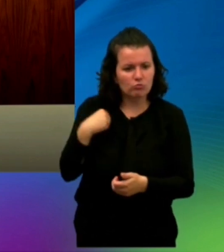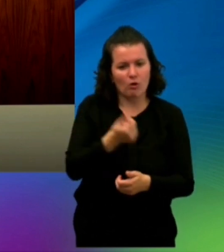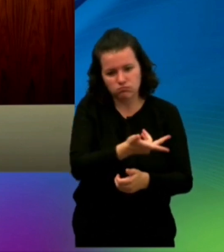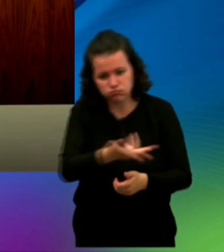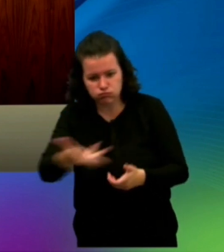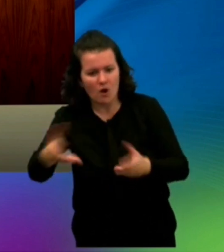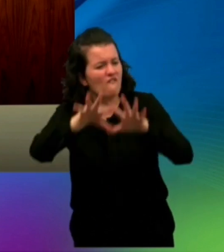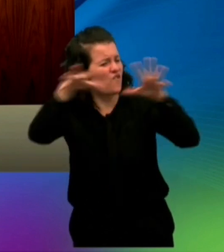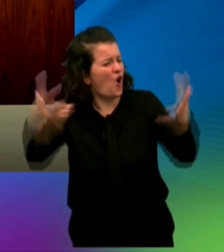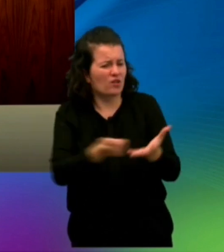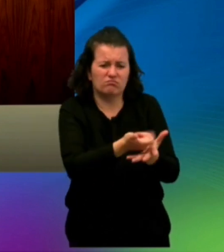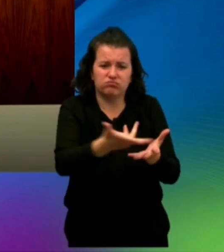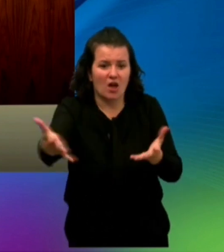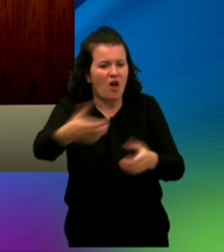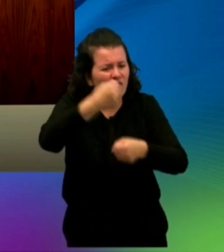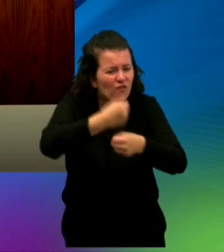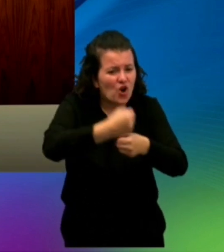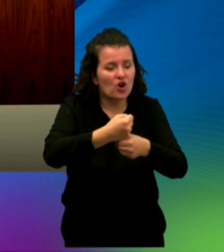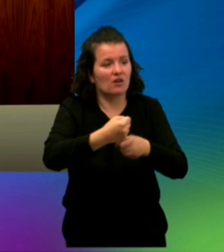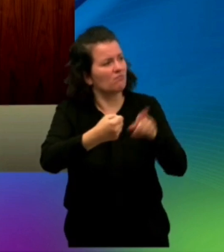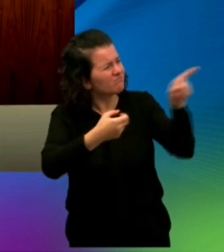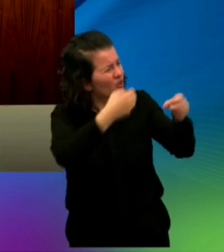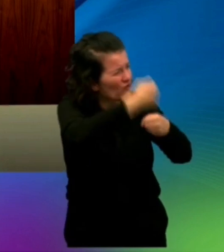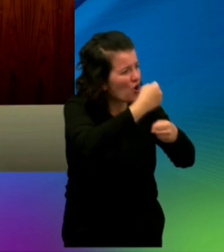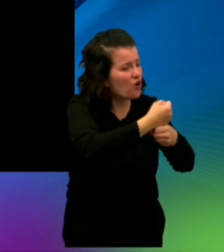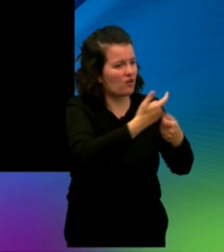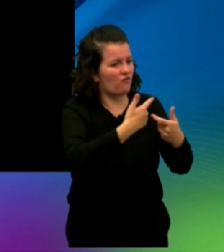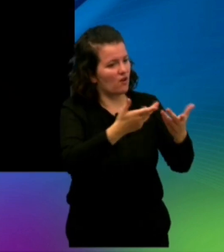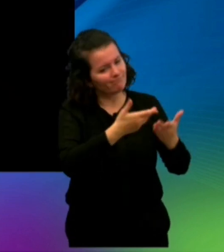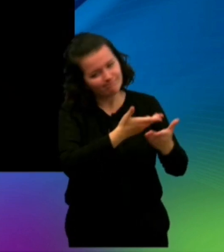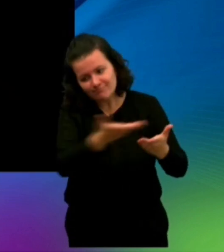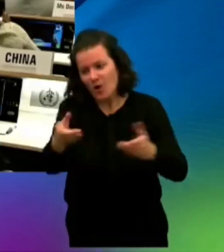للمواطنين والسلام عليكم ورحمة الله تعالى وبركاته